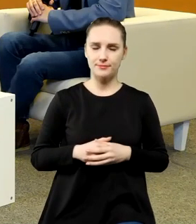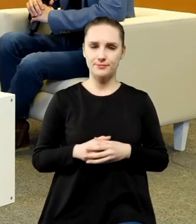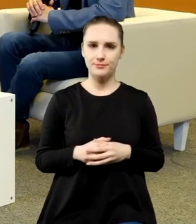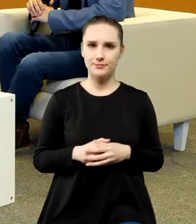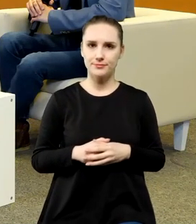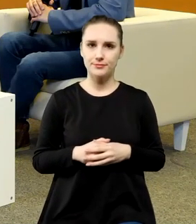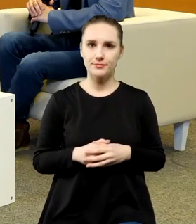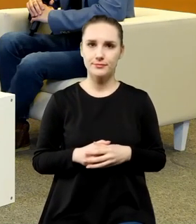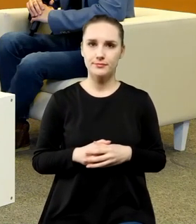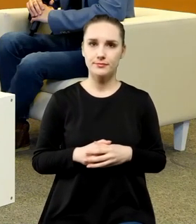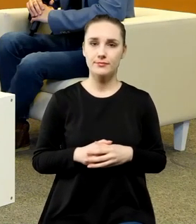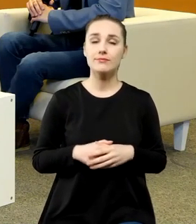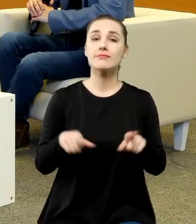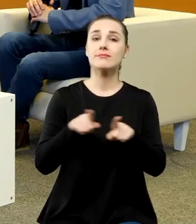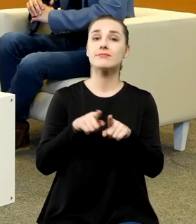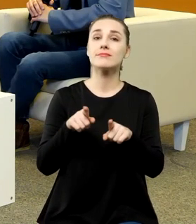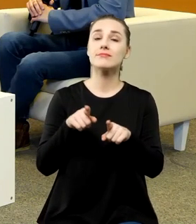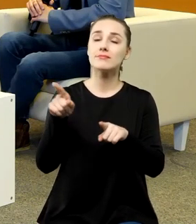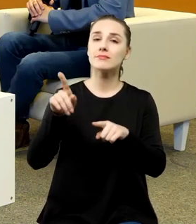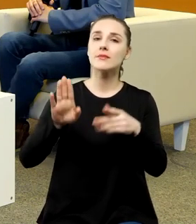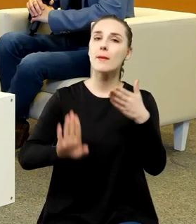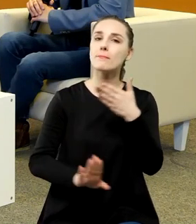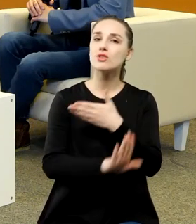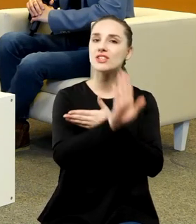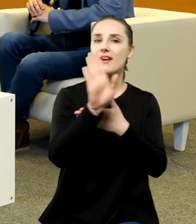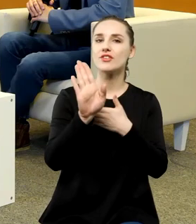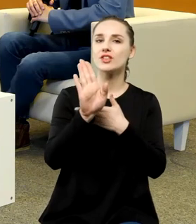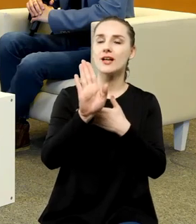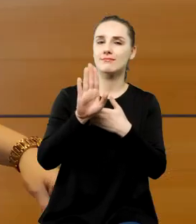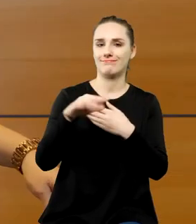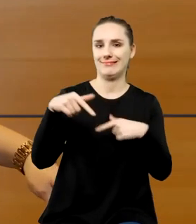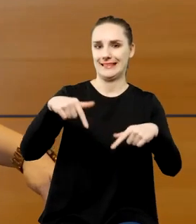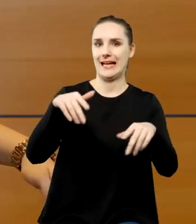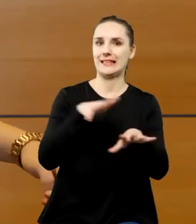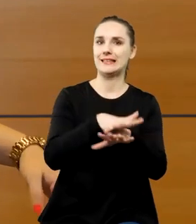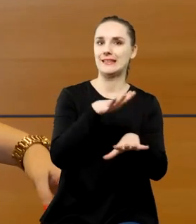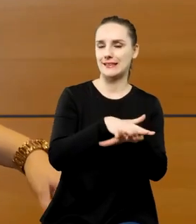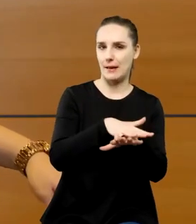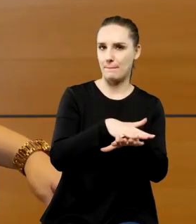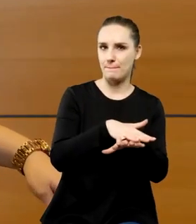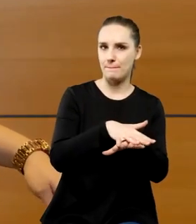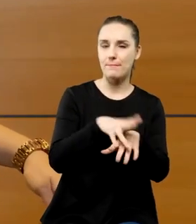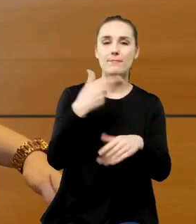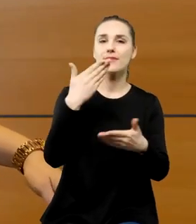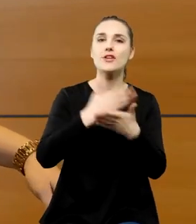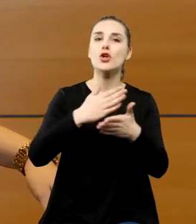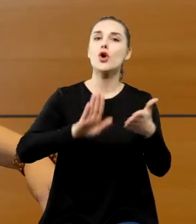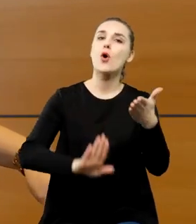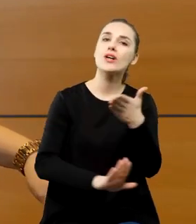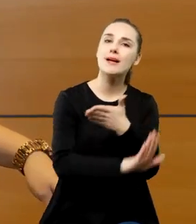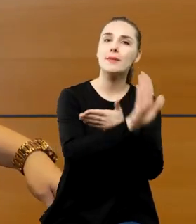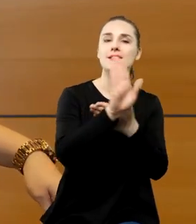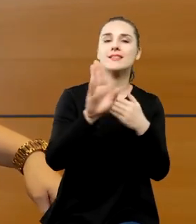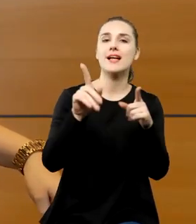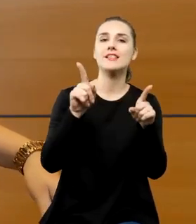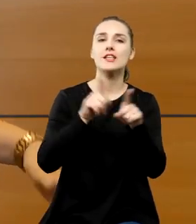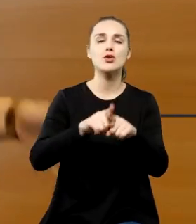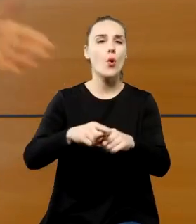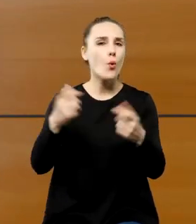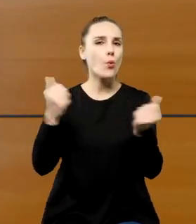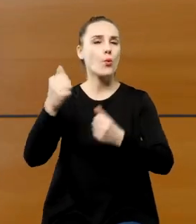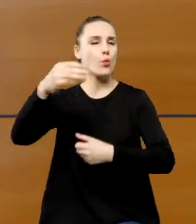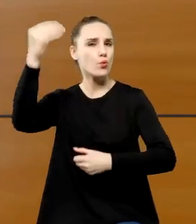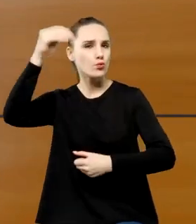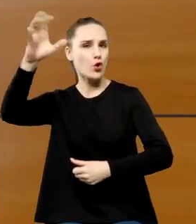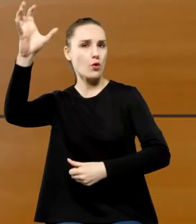jednocześnie stoi jako przedstawiciel tego systemu. Czyli to nie jest tylko reprezentacja i przedstawienie wielkiego uczonego, tak